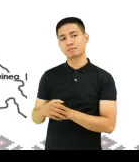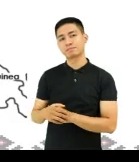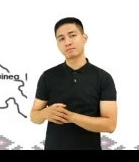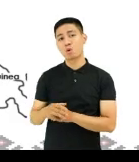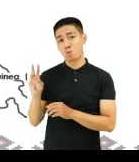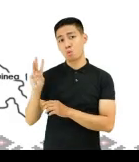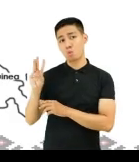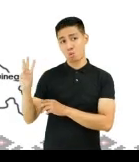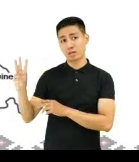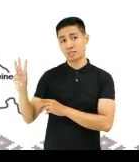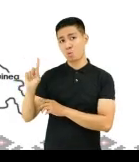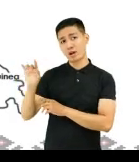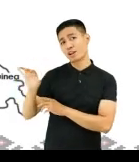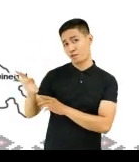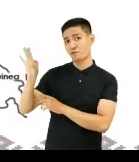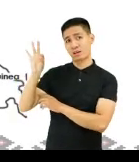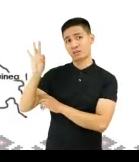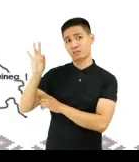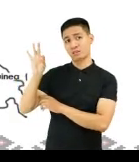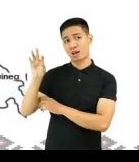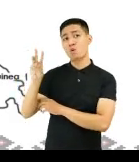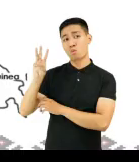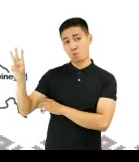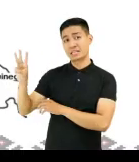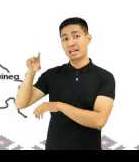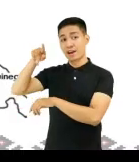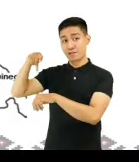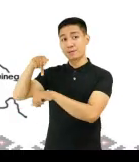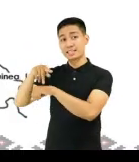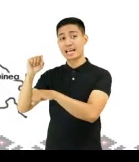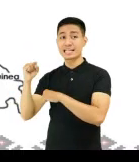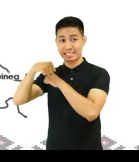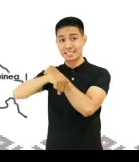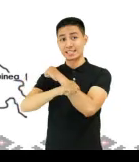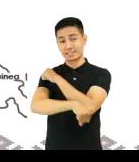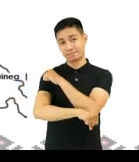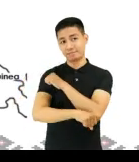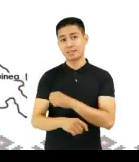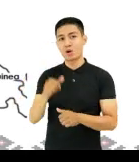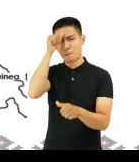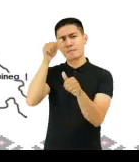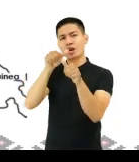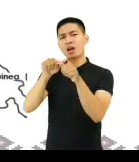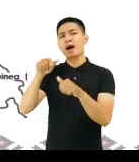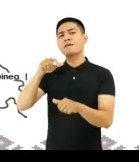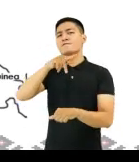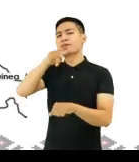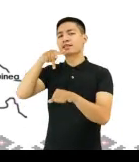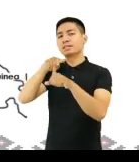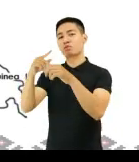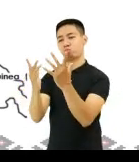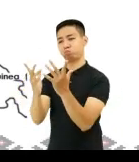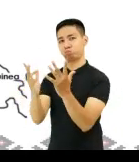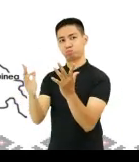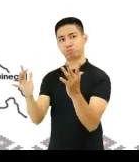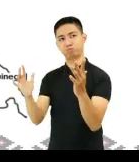Sa gawing kanluran naman, matatagpuan natin ang West Philippine Sea. Tandaan, ang bansang